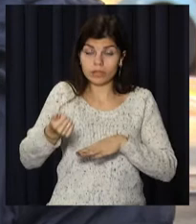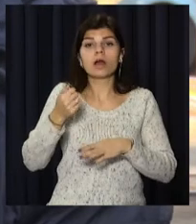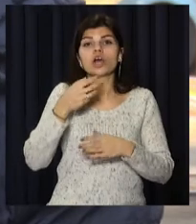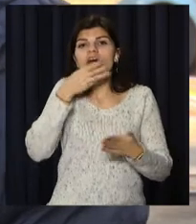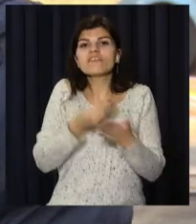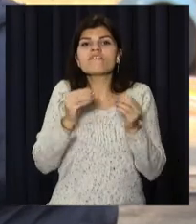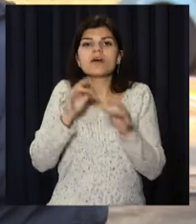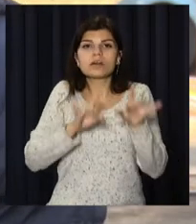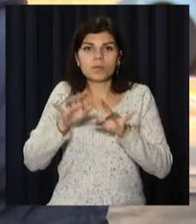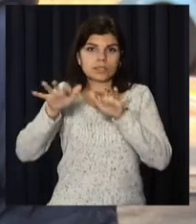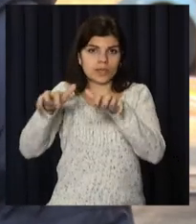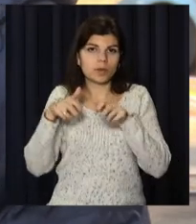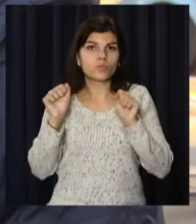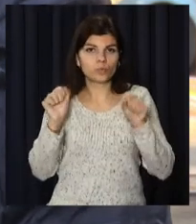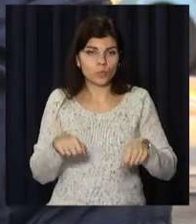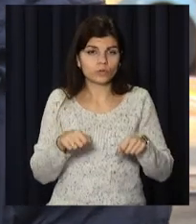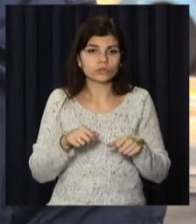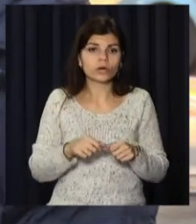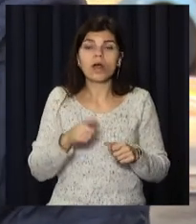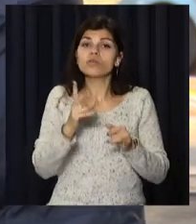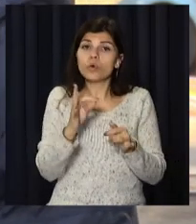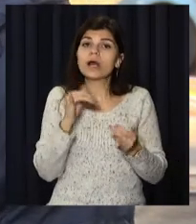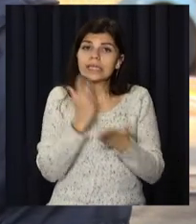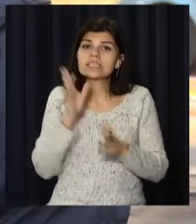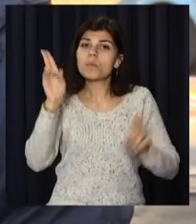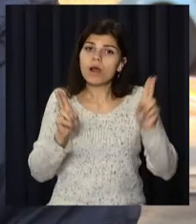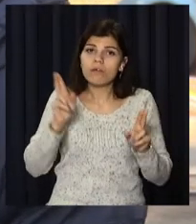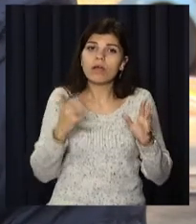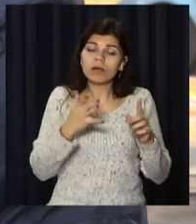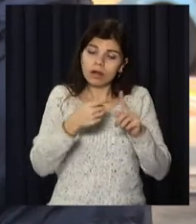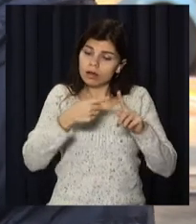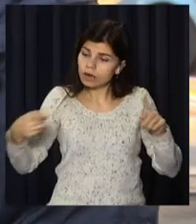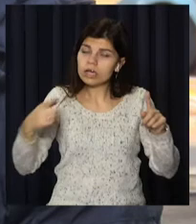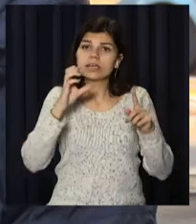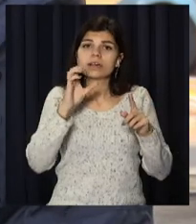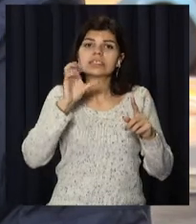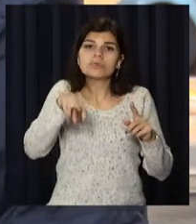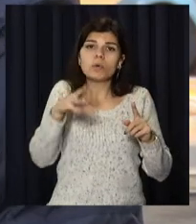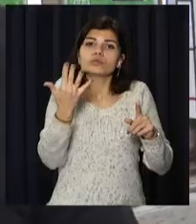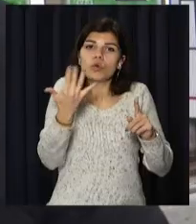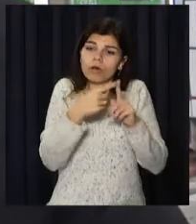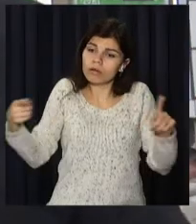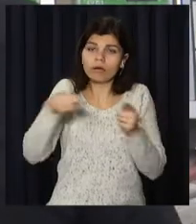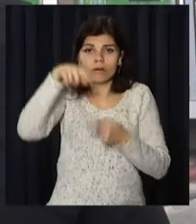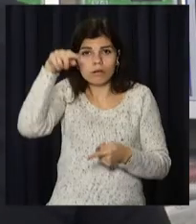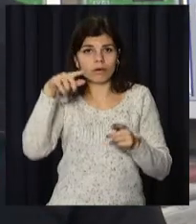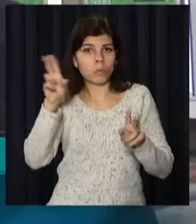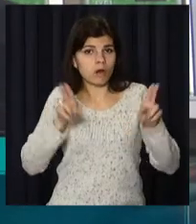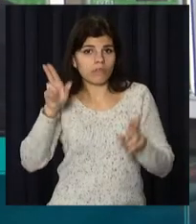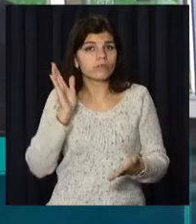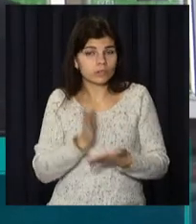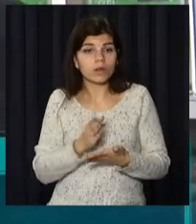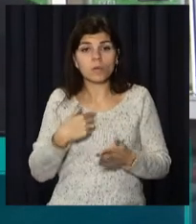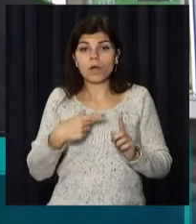ширина, довжина, кожної конструкції та термін, які вони перебувають на зберіганні у Дупровській міської ради. В тиждень ми